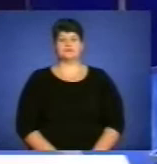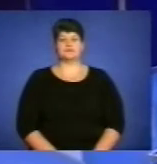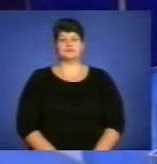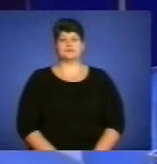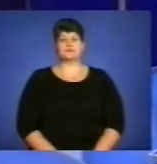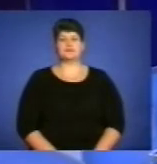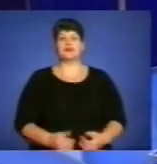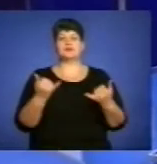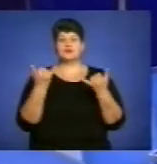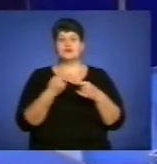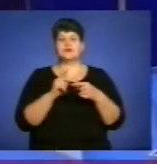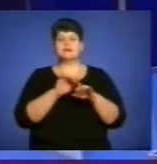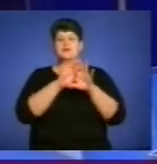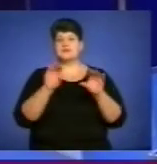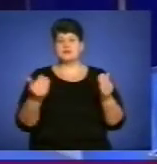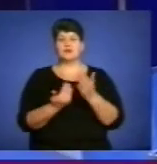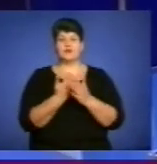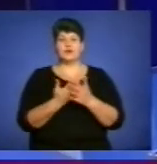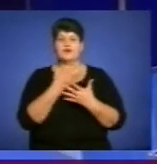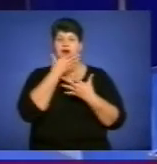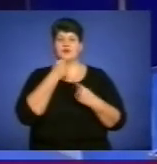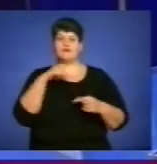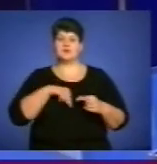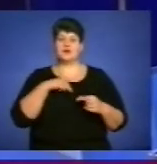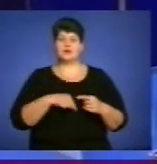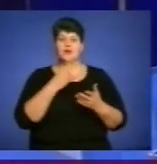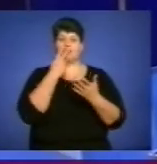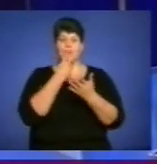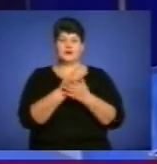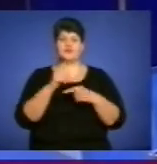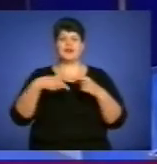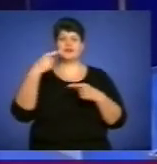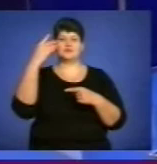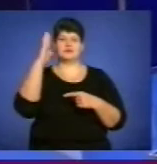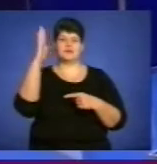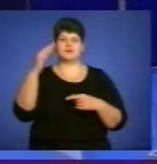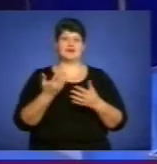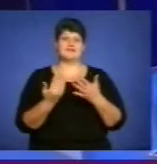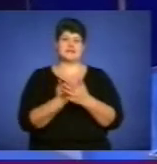На сьогодні це всі новини. Гарного вам настрою і побачимось у наступних виписках вістей.